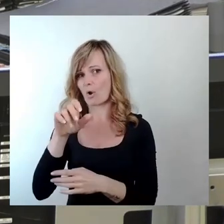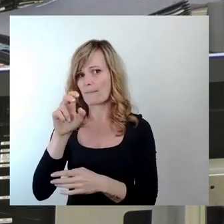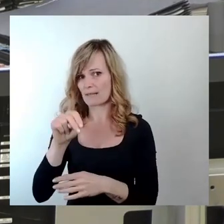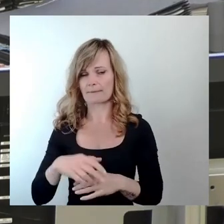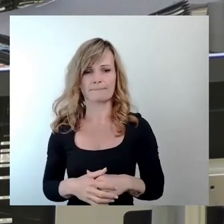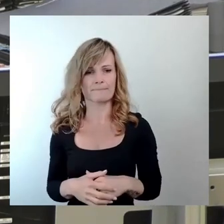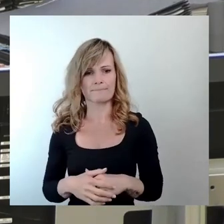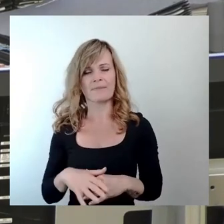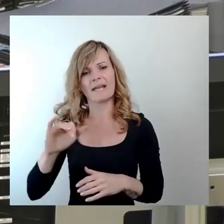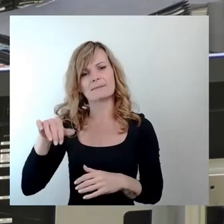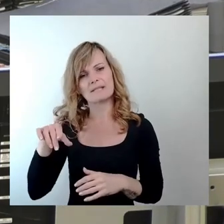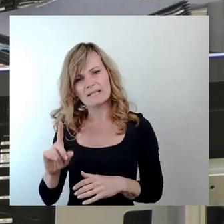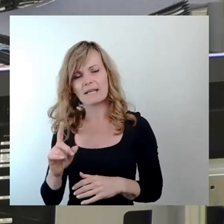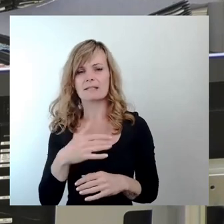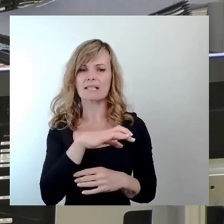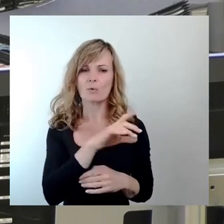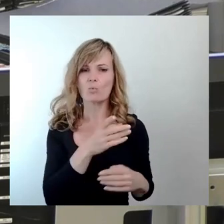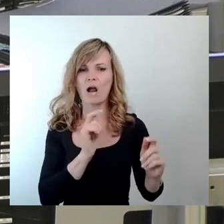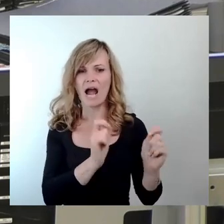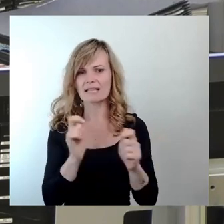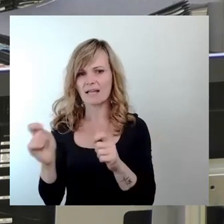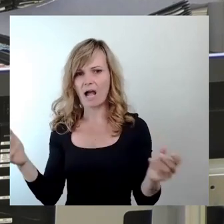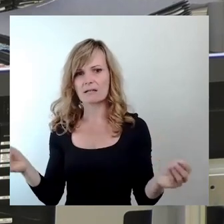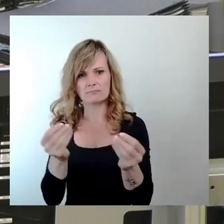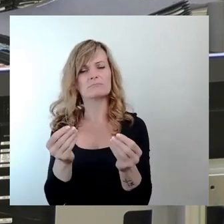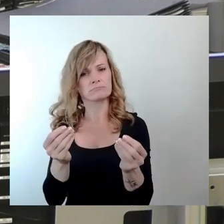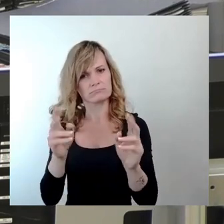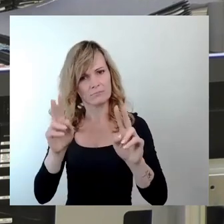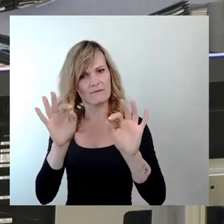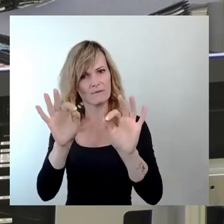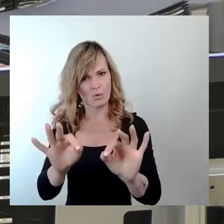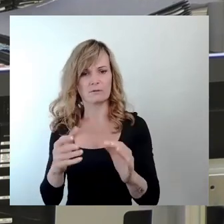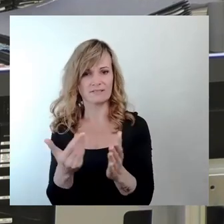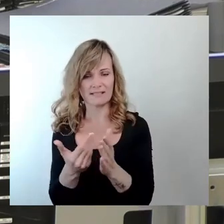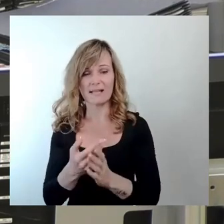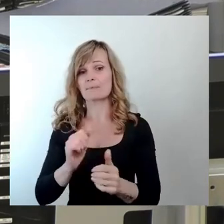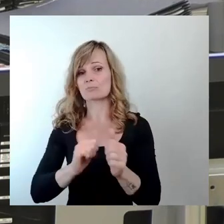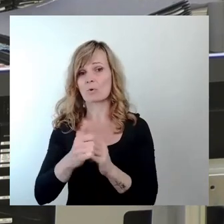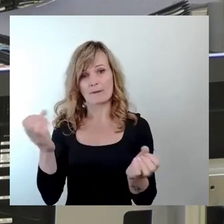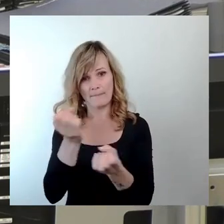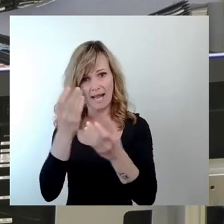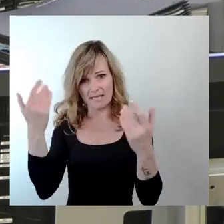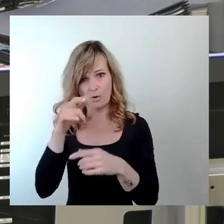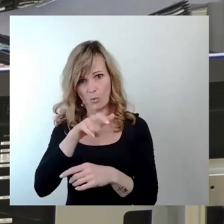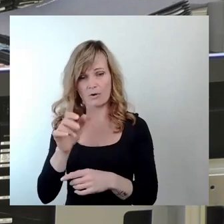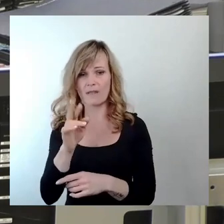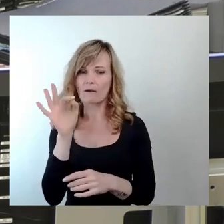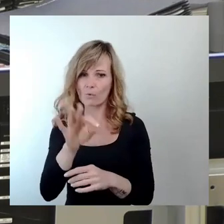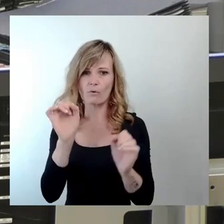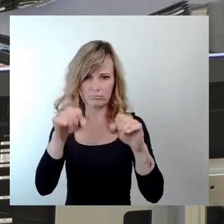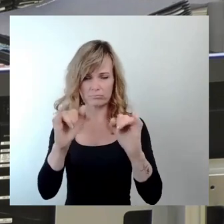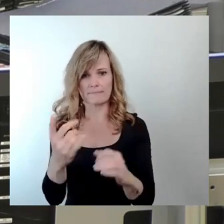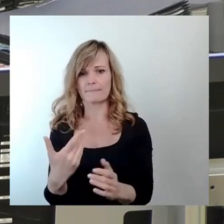SPD und CDU würdigen diesen Anspruch und daher kann es für die Sportbegeisterten nur eine Zustimmung geben. Daher ist die Zustimmung der AfD-Fraktion